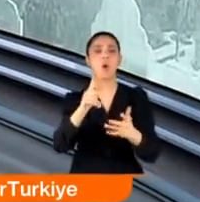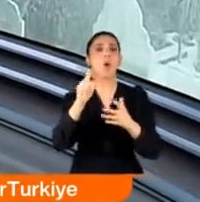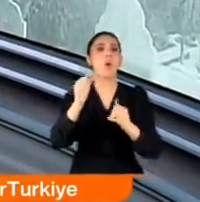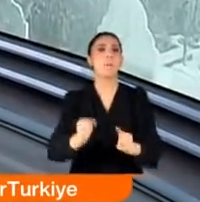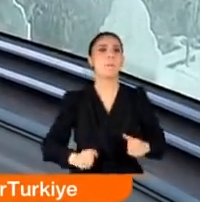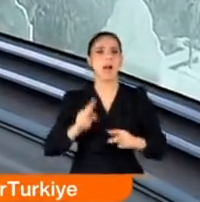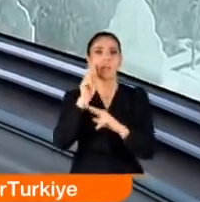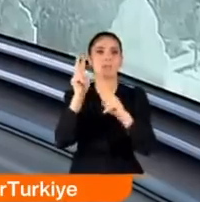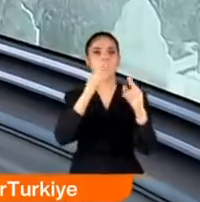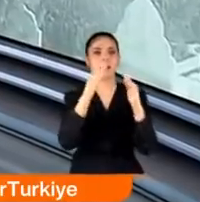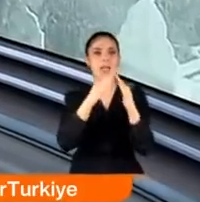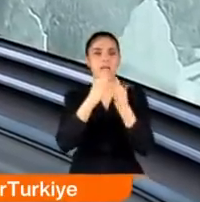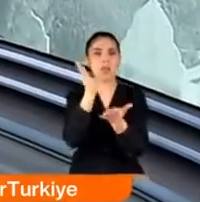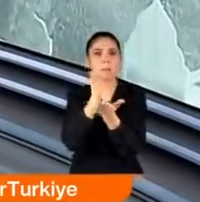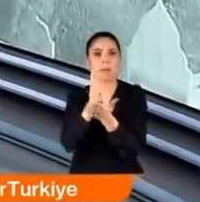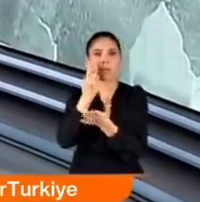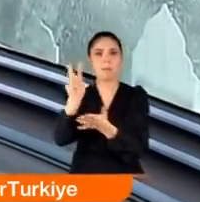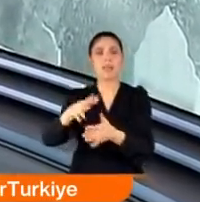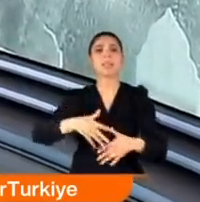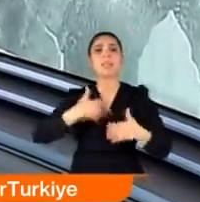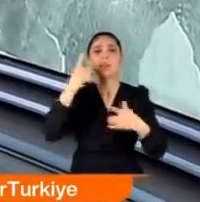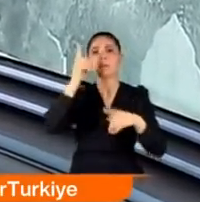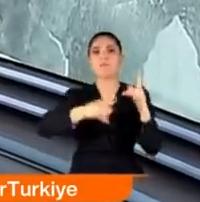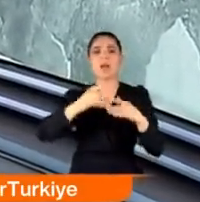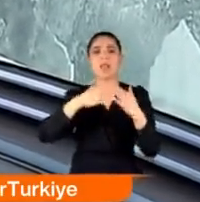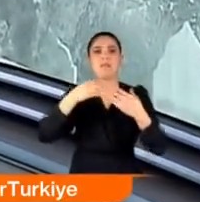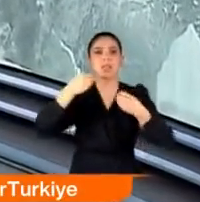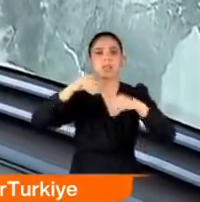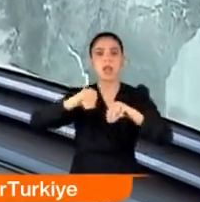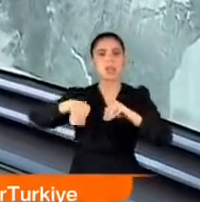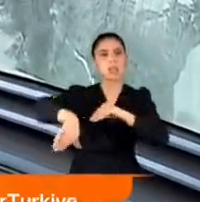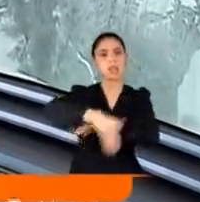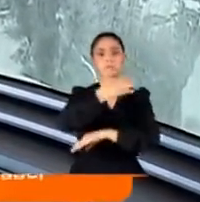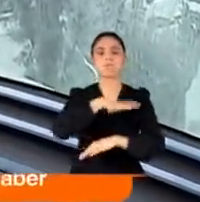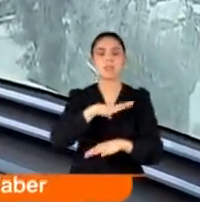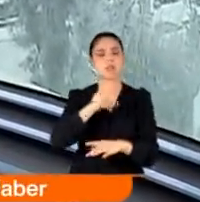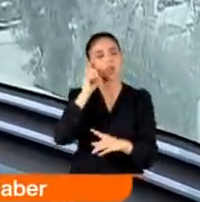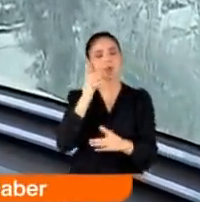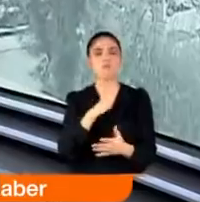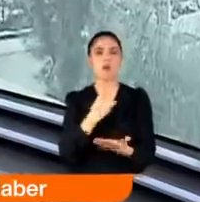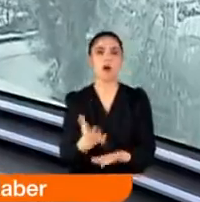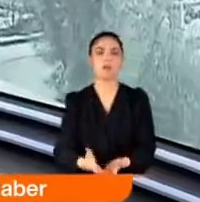manzaraları evlerinin mezarlığa bakmasını istemeyenlerden bazıları evlerini de satmayı düşünüyor.